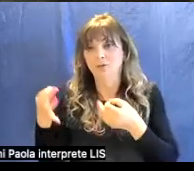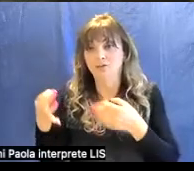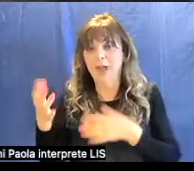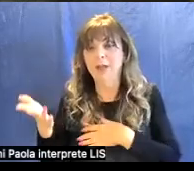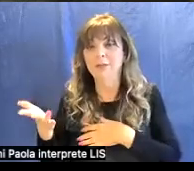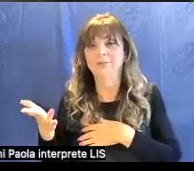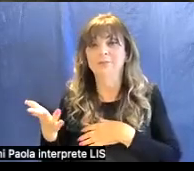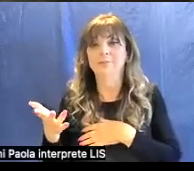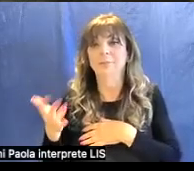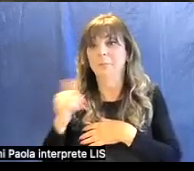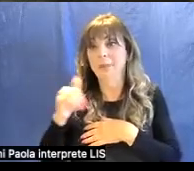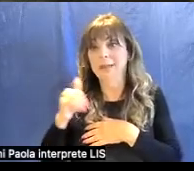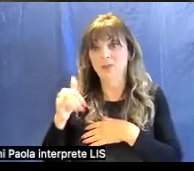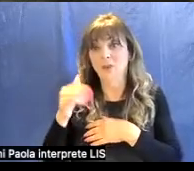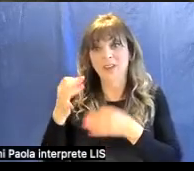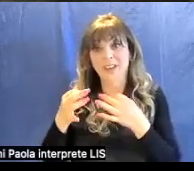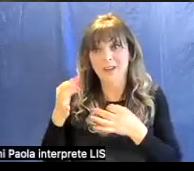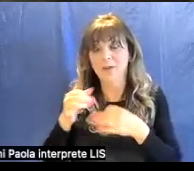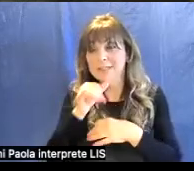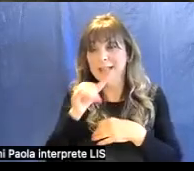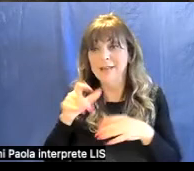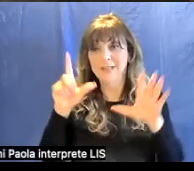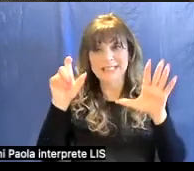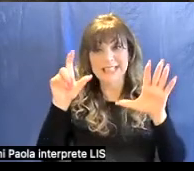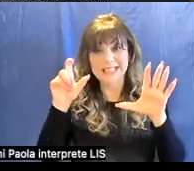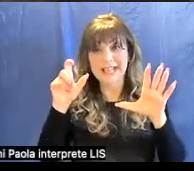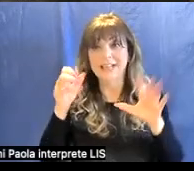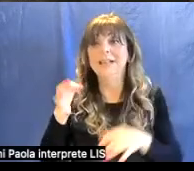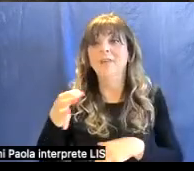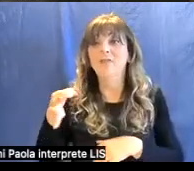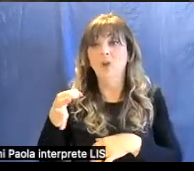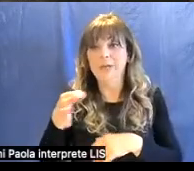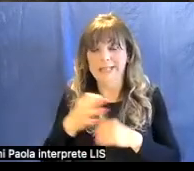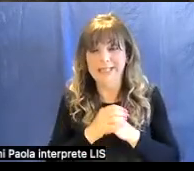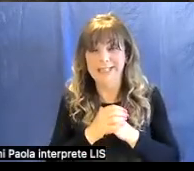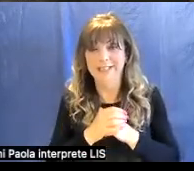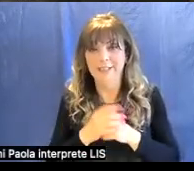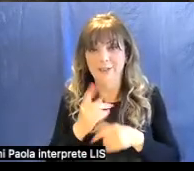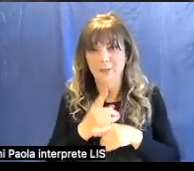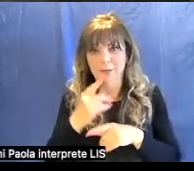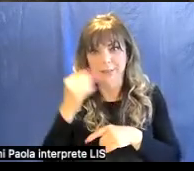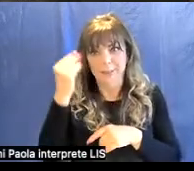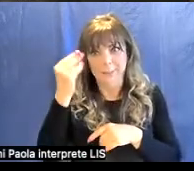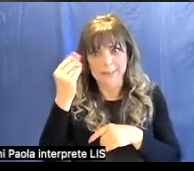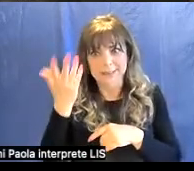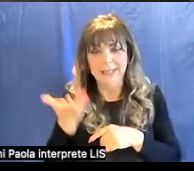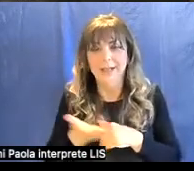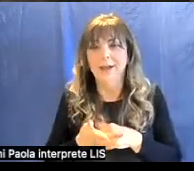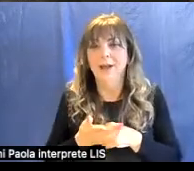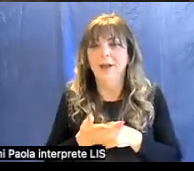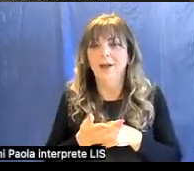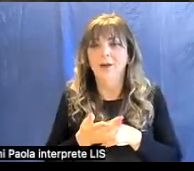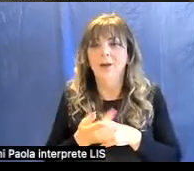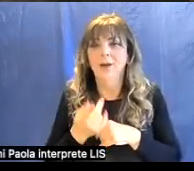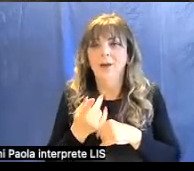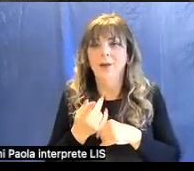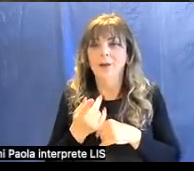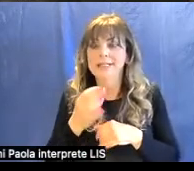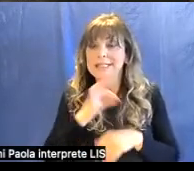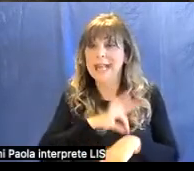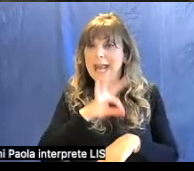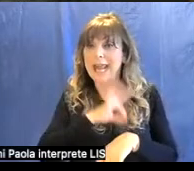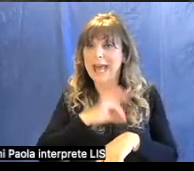altremare d'alta qualità ci volevano più di settanta fiorini dovete considerare che un un salario